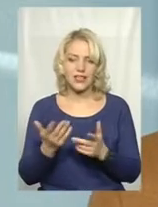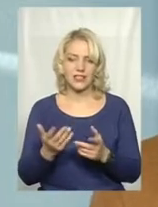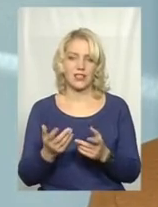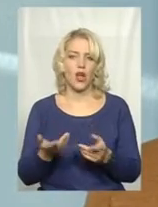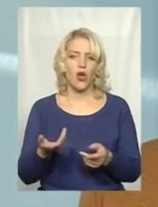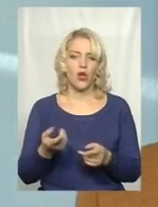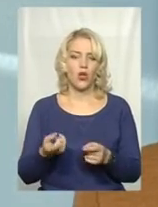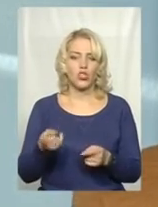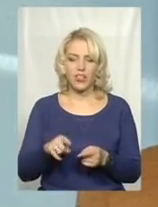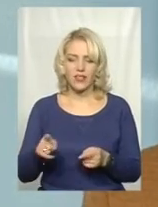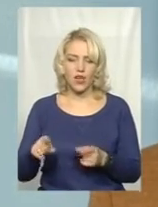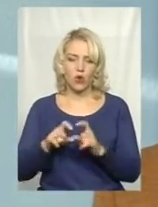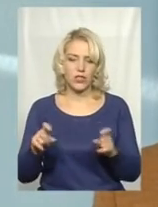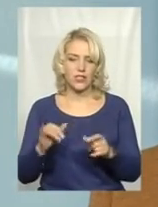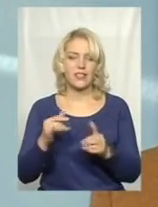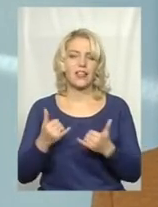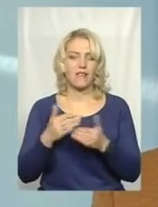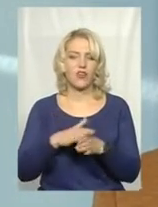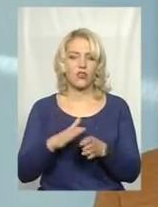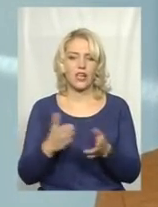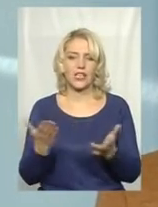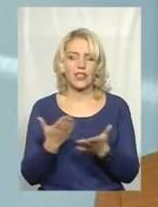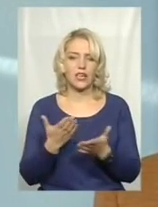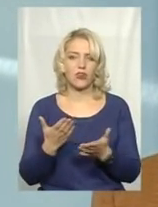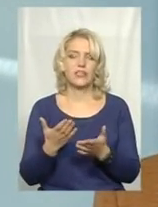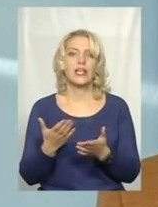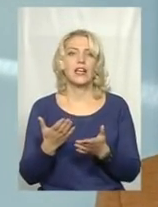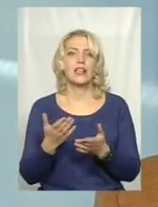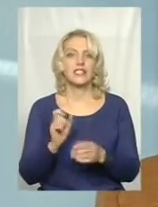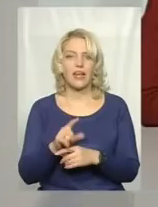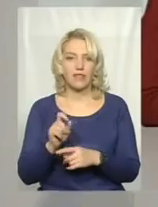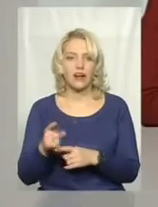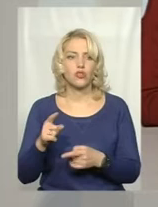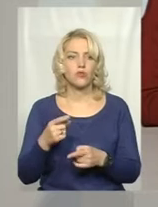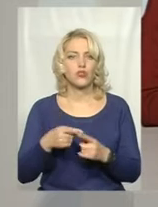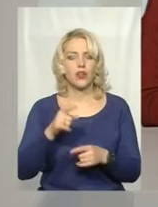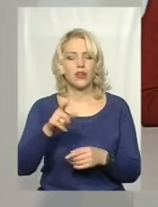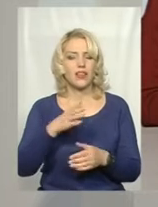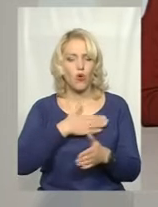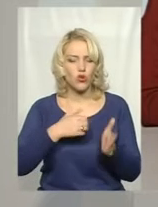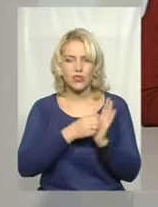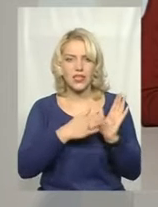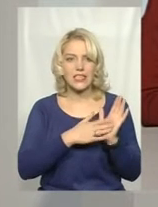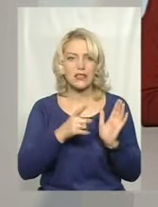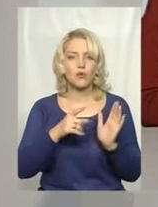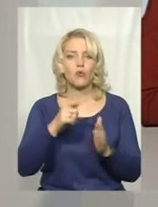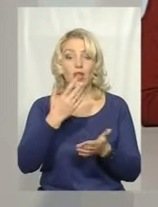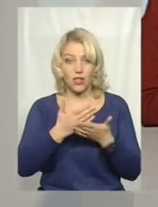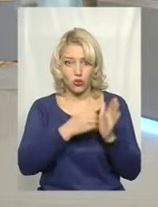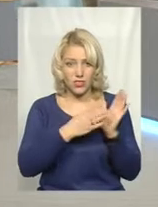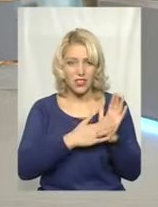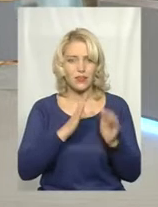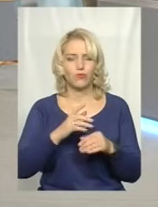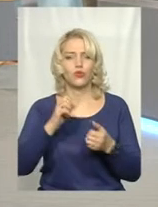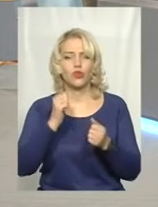Але вони не хочуть реєструвати це його в Міністерстві регіонального розвитку, адже реєстрація вимагає щомісячної звітності. Тобто